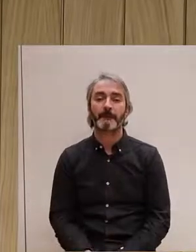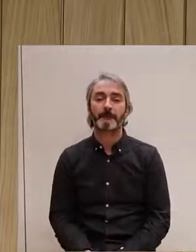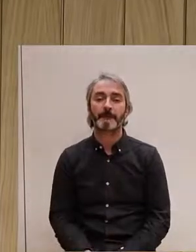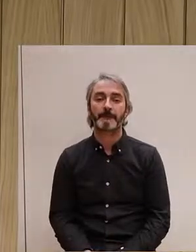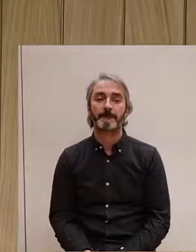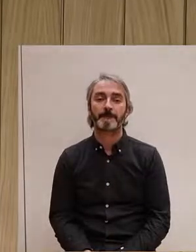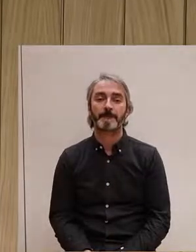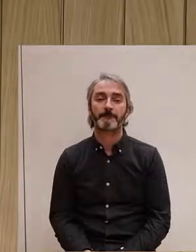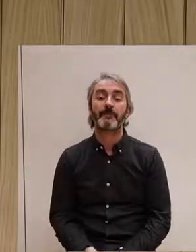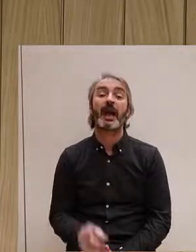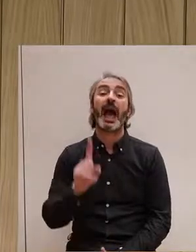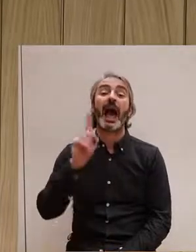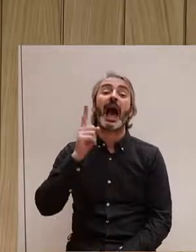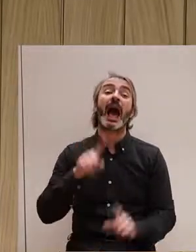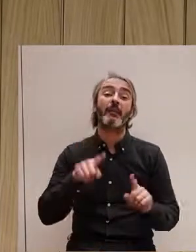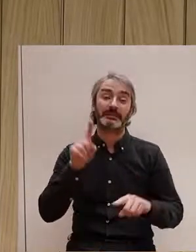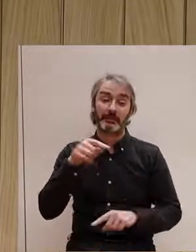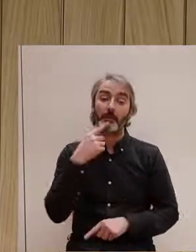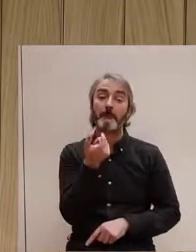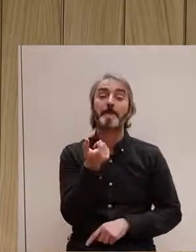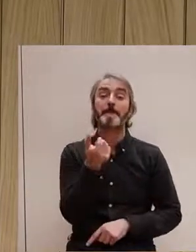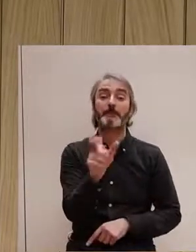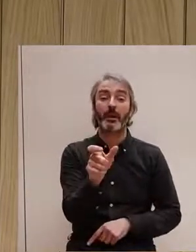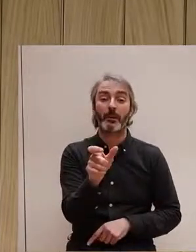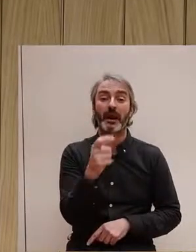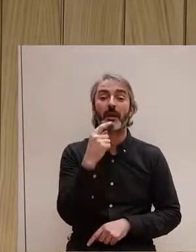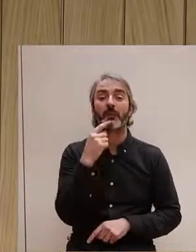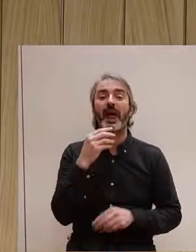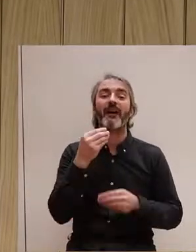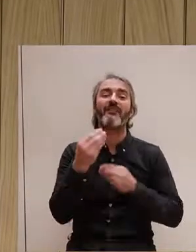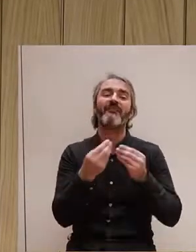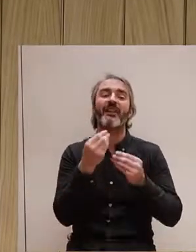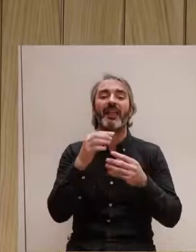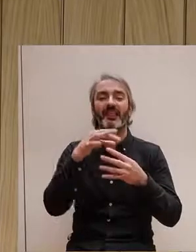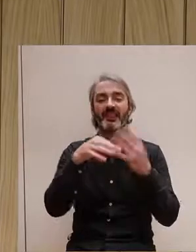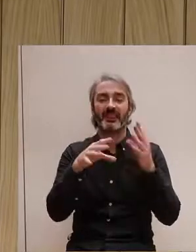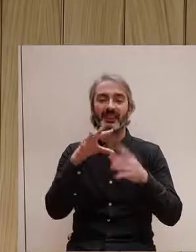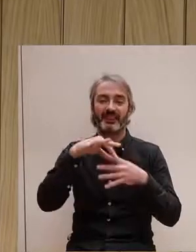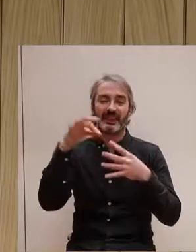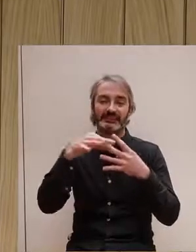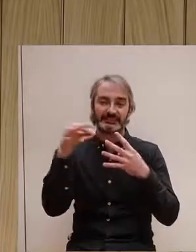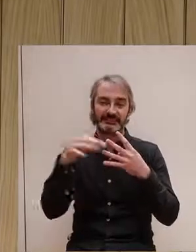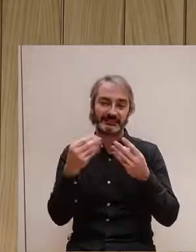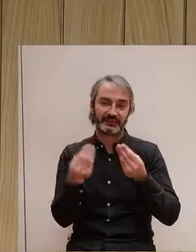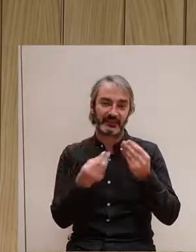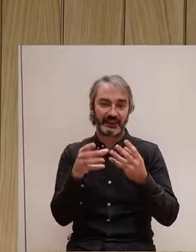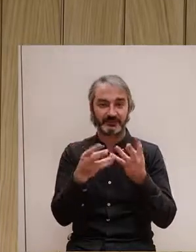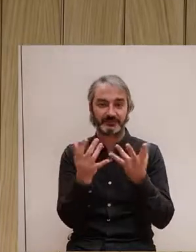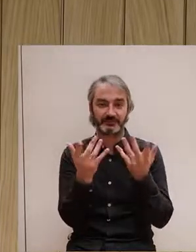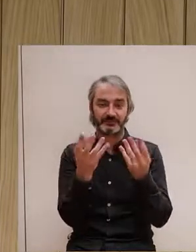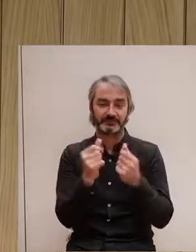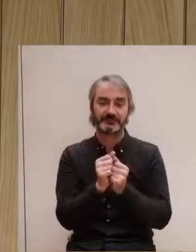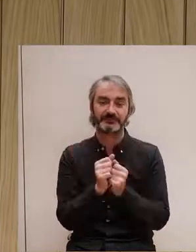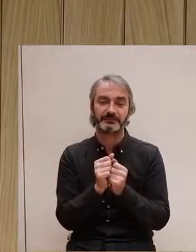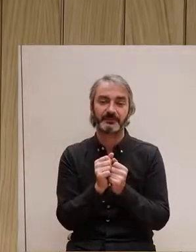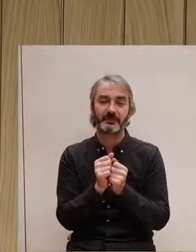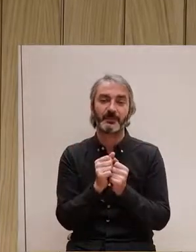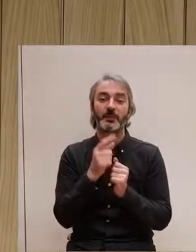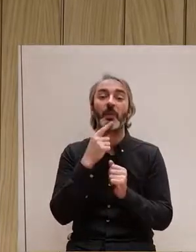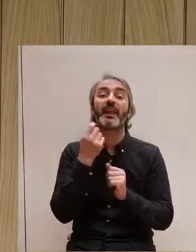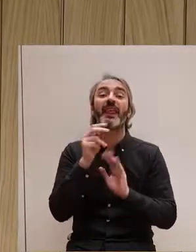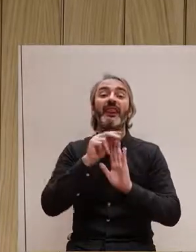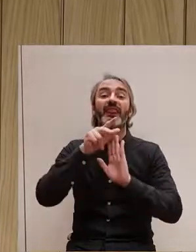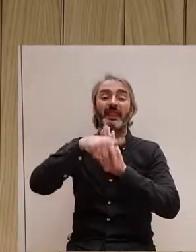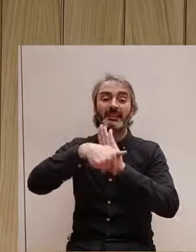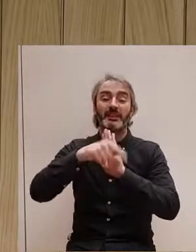o fins i tot a vegades tenen un gest, no?, o una paraula, que és el fer-se dits, que no sé si us sonarà, no?, que una altra vegada el que està fent és posar al